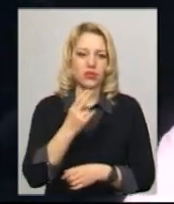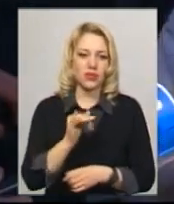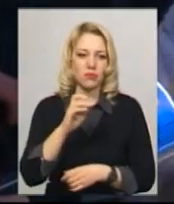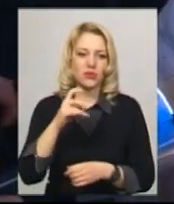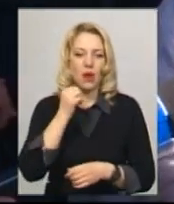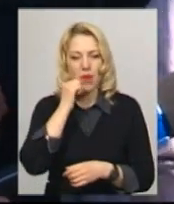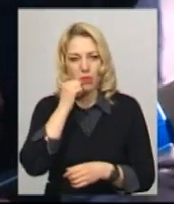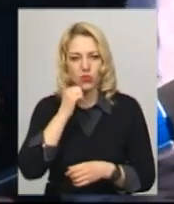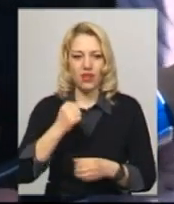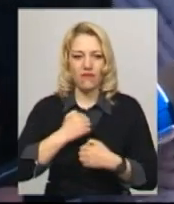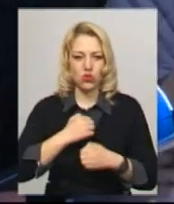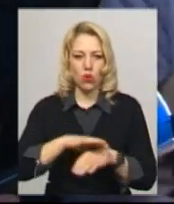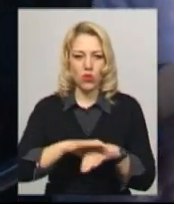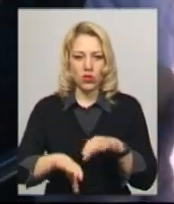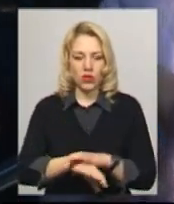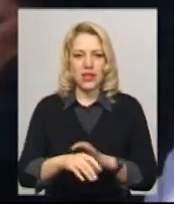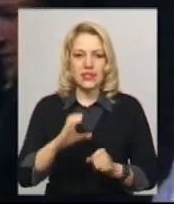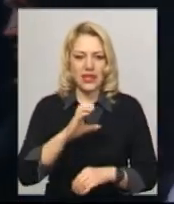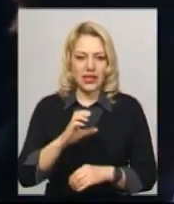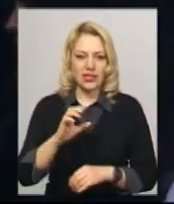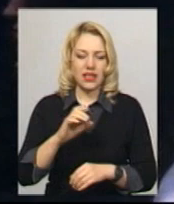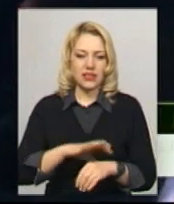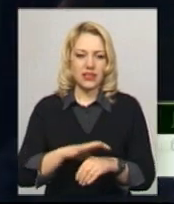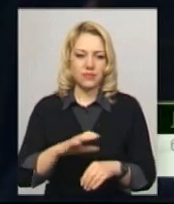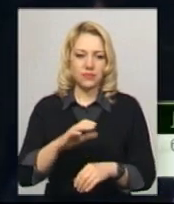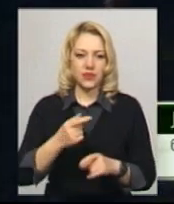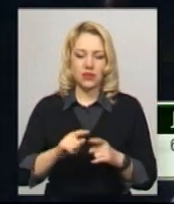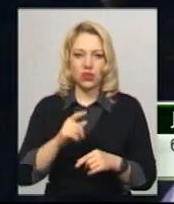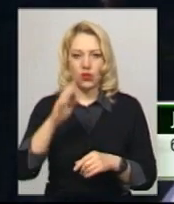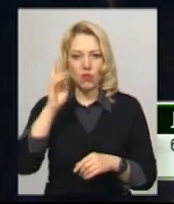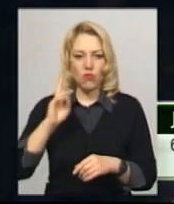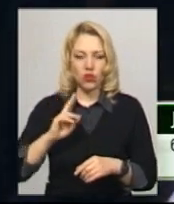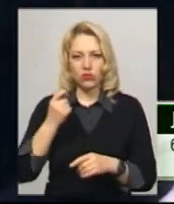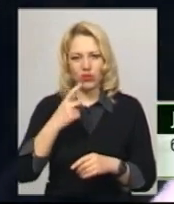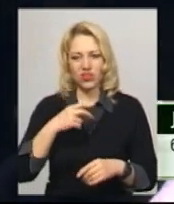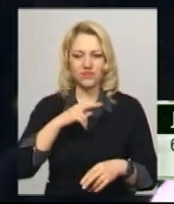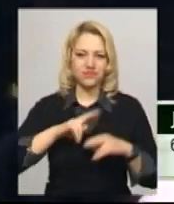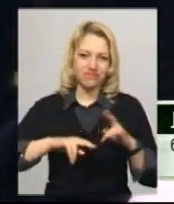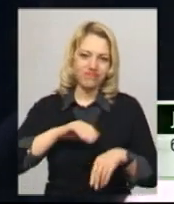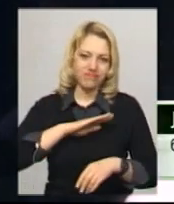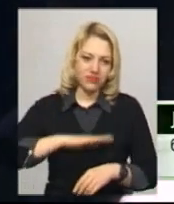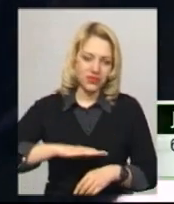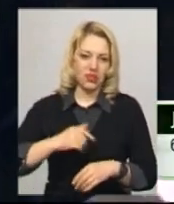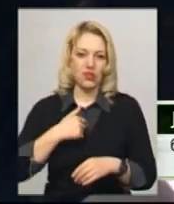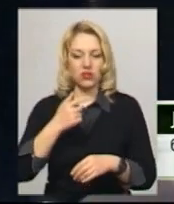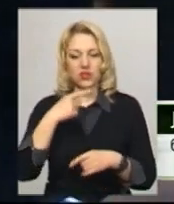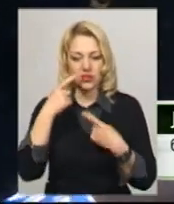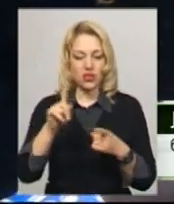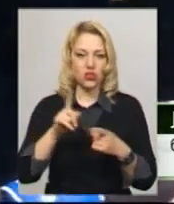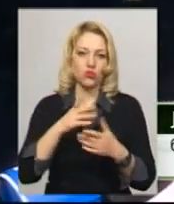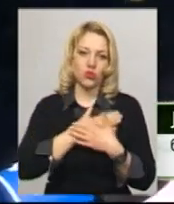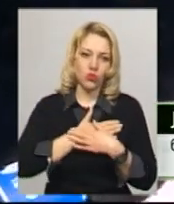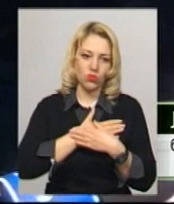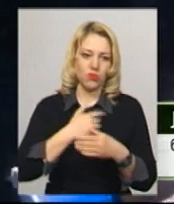військовополоненого моряка Сергія Цибізова. Боряків, звісно, трохи розтроєні. Сказала йому, що ми його любимо, що всі